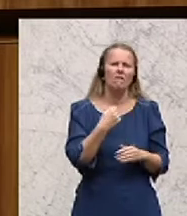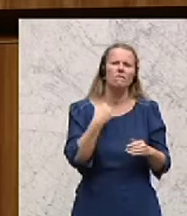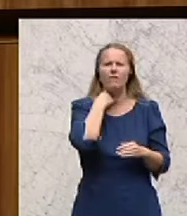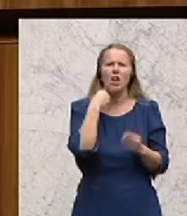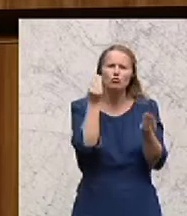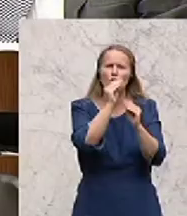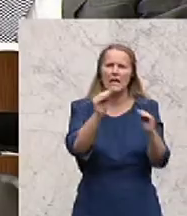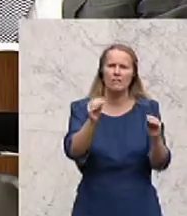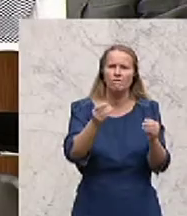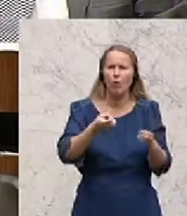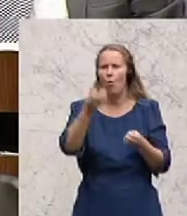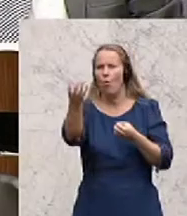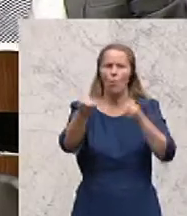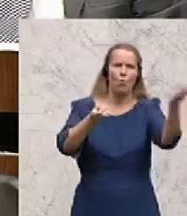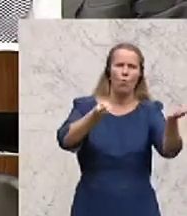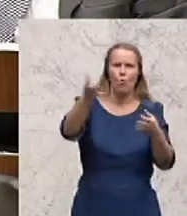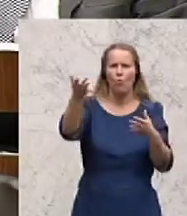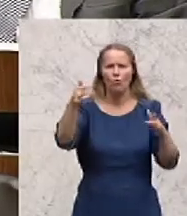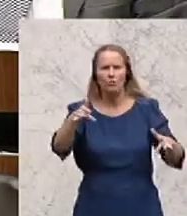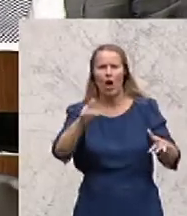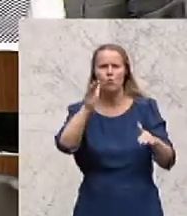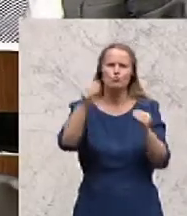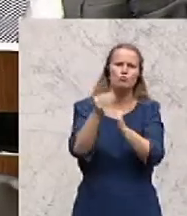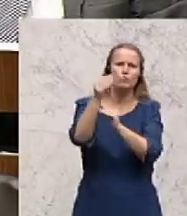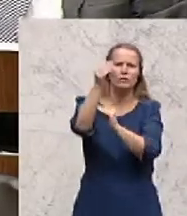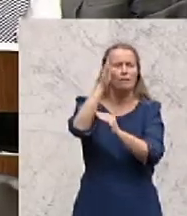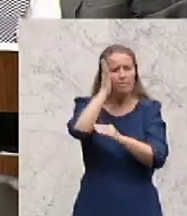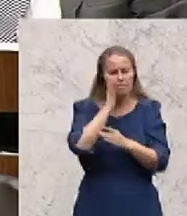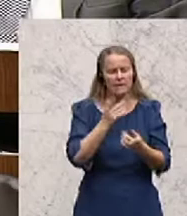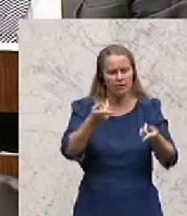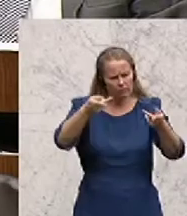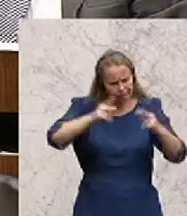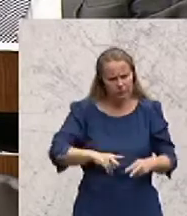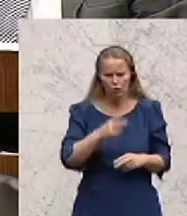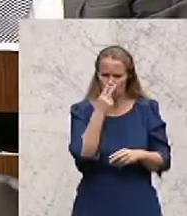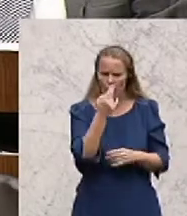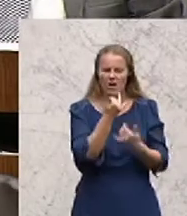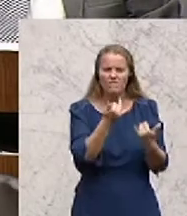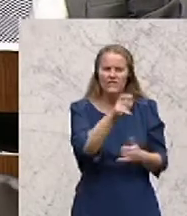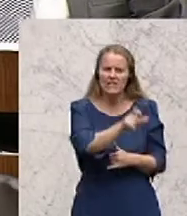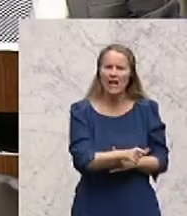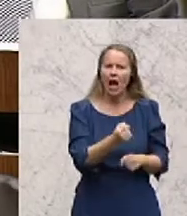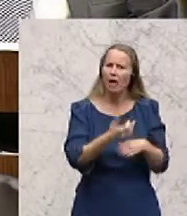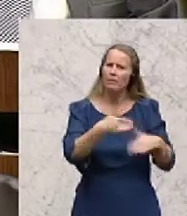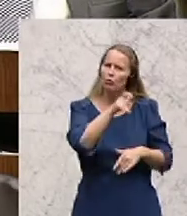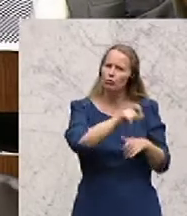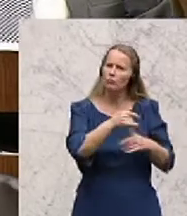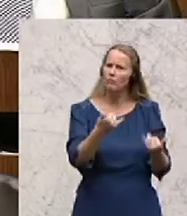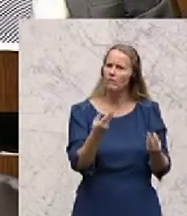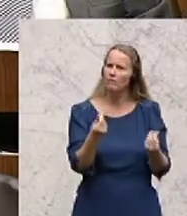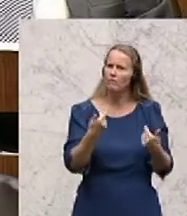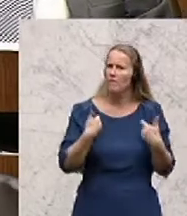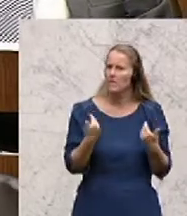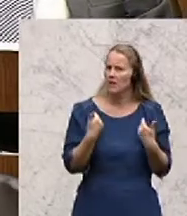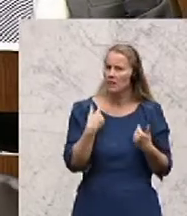Falschinformationen herumzuwerfen, mit Polemik, und widmen wir uns dem Kapitel, nämlich dem Kapitel, wie geht es arbeitslosen Menschen in Österreich,